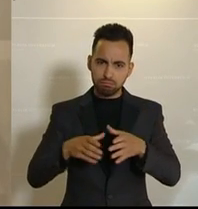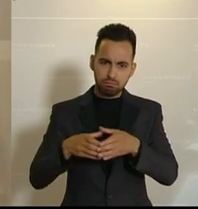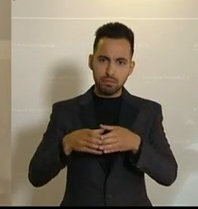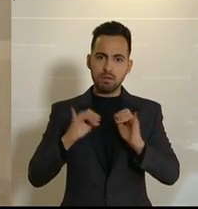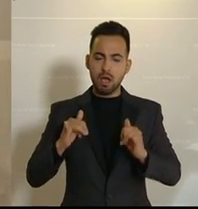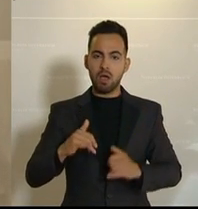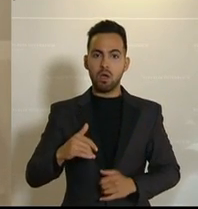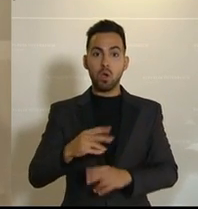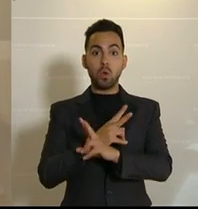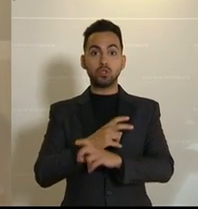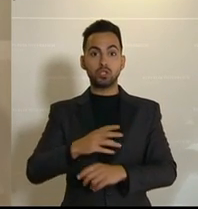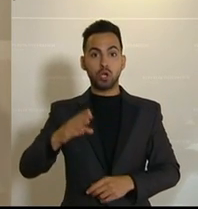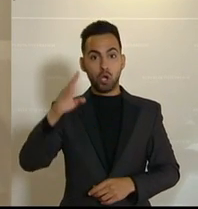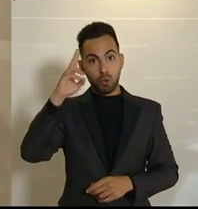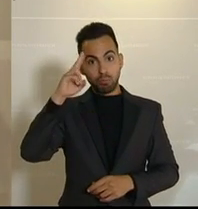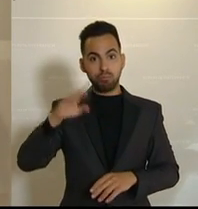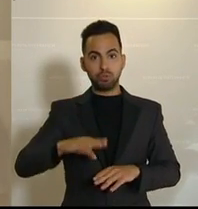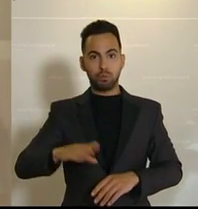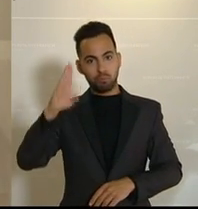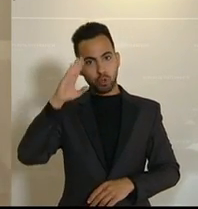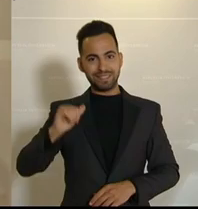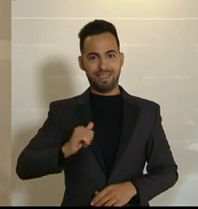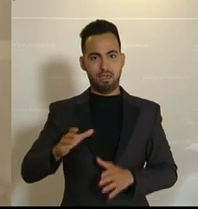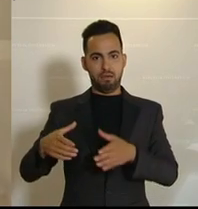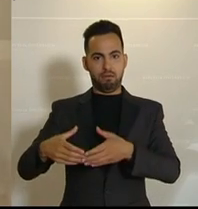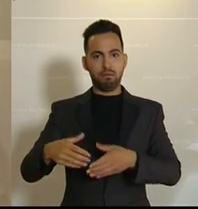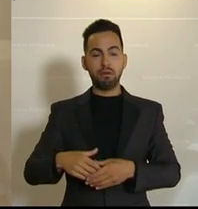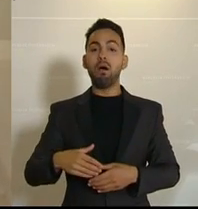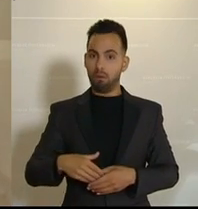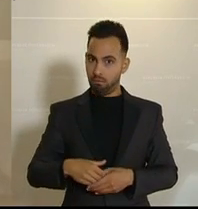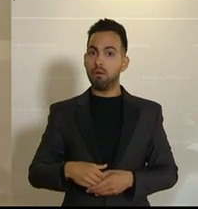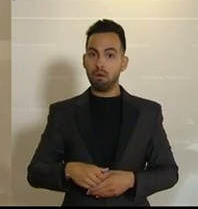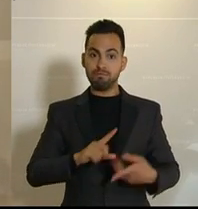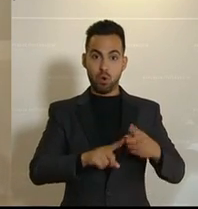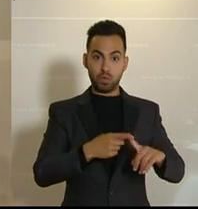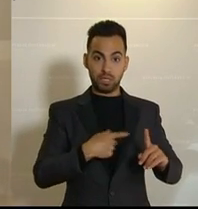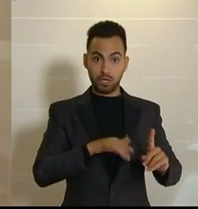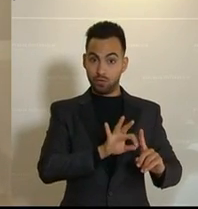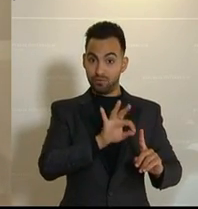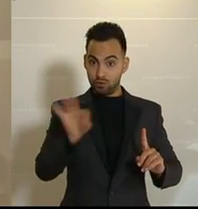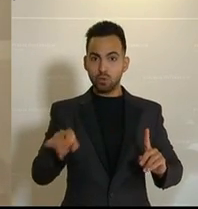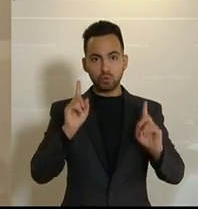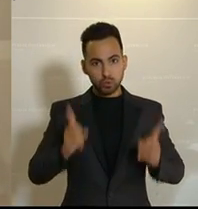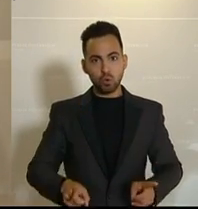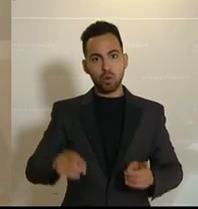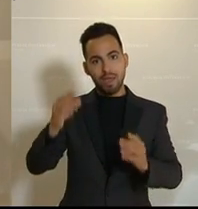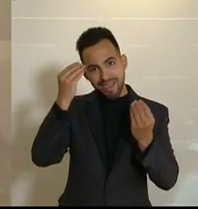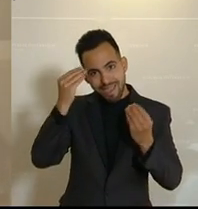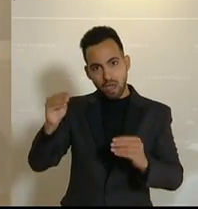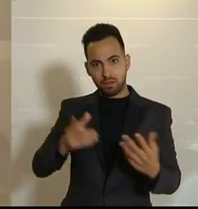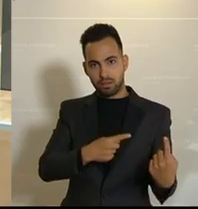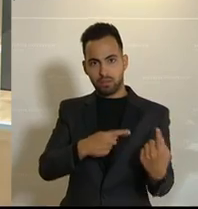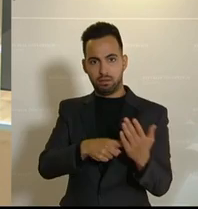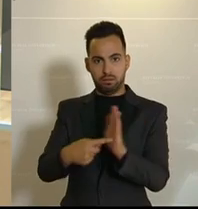österreichische Bundesheer Aufrichtigkeit und Ehrlichkeit von der Politik erwartet und auch verdient.